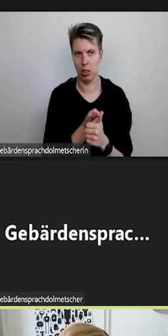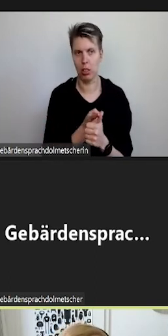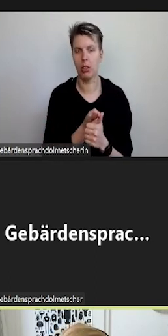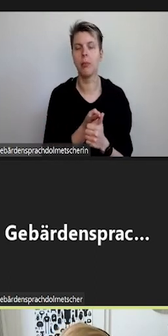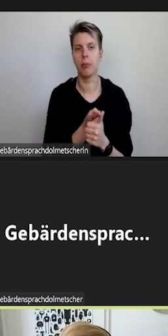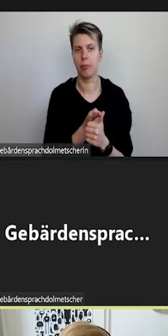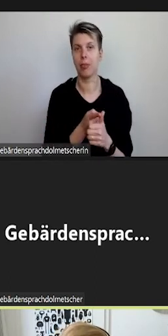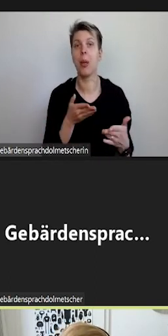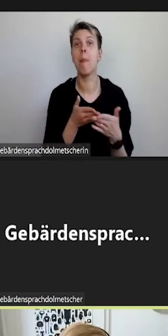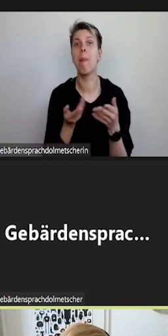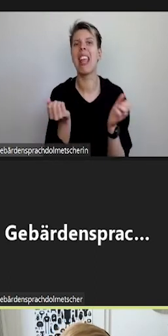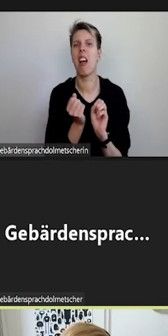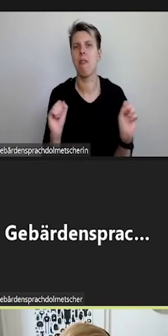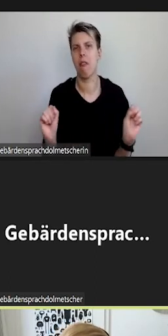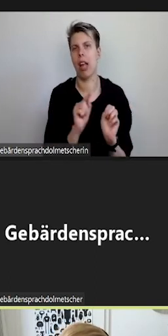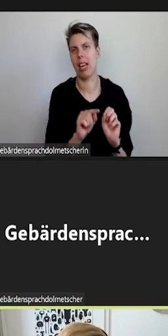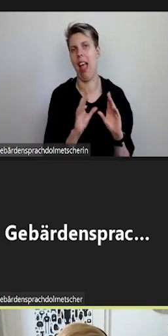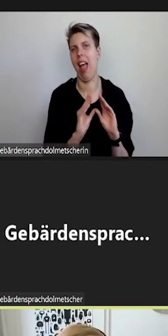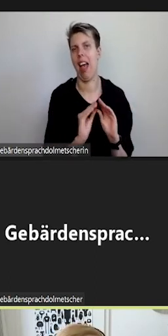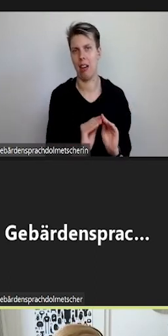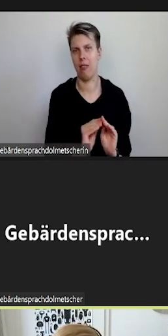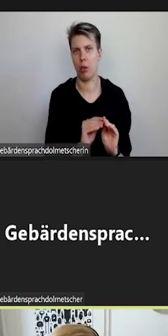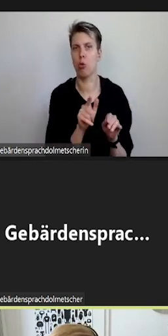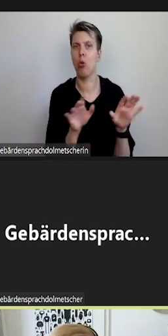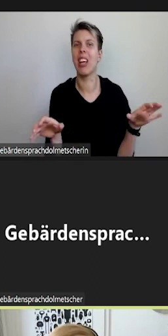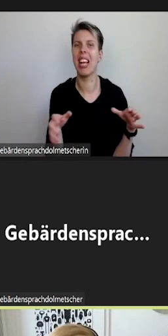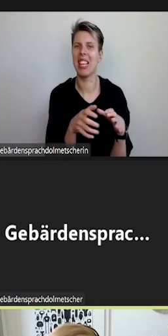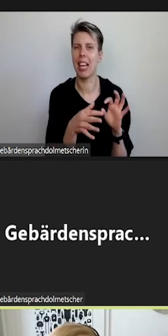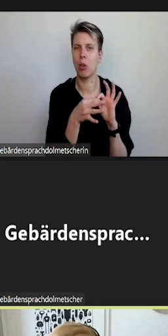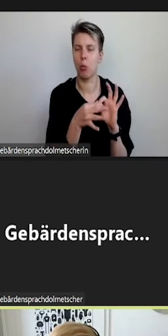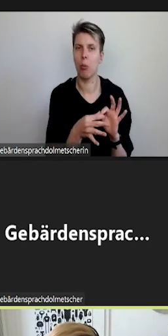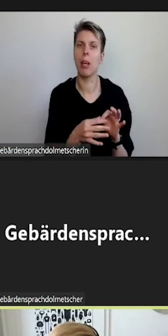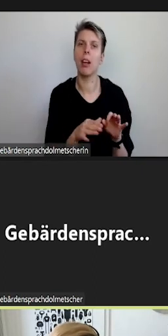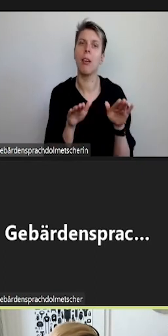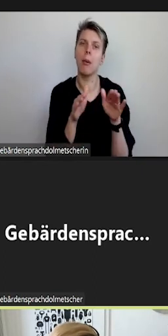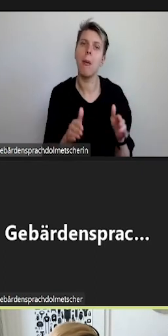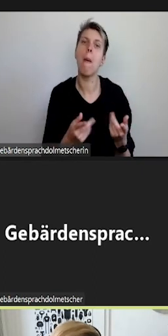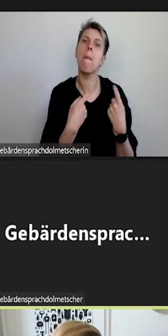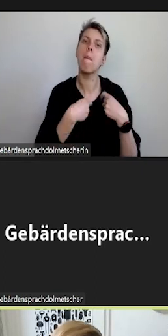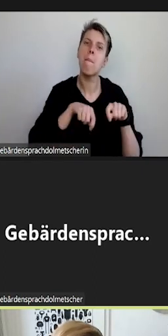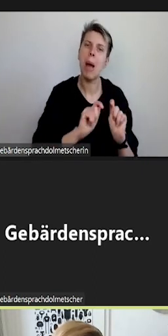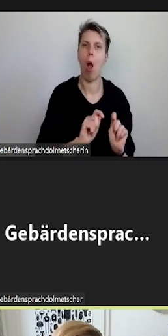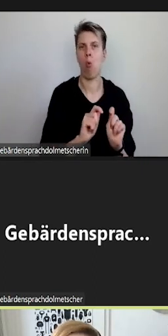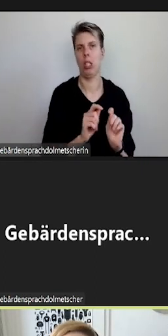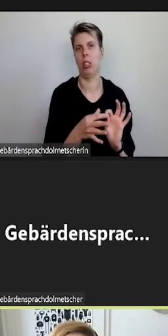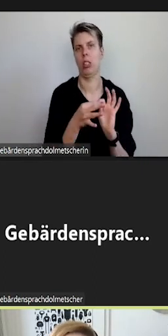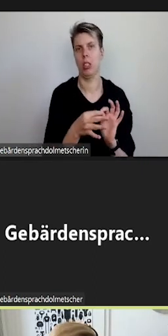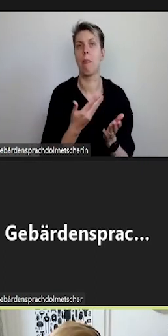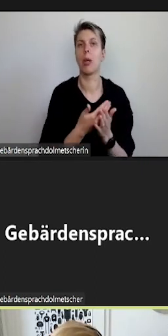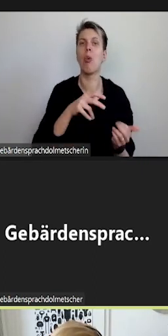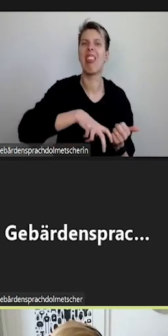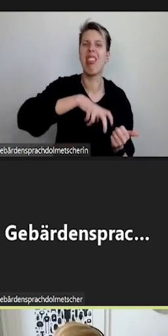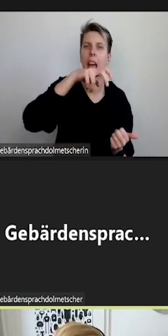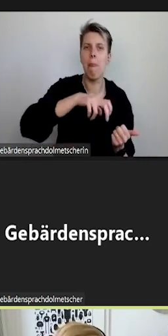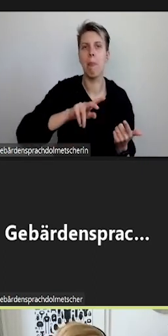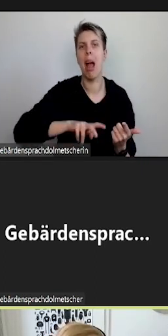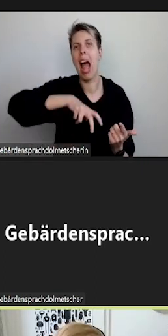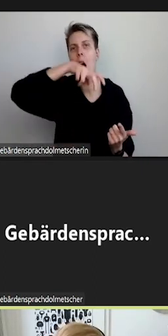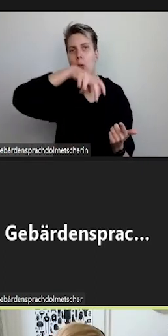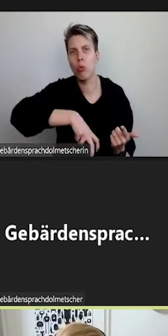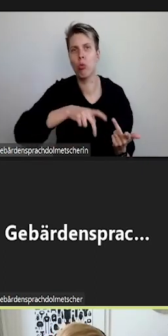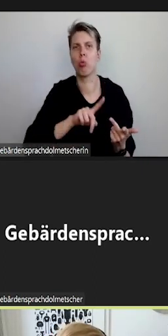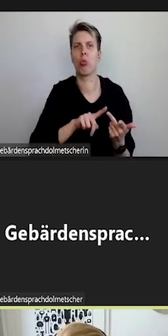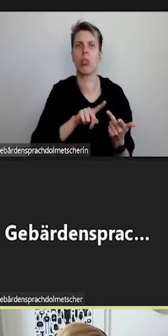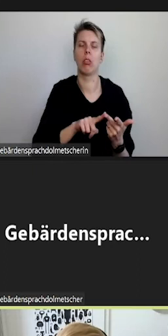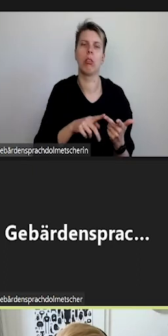Anwendung zur Barrierefreiheit. In der Kategorie geht es um die bauliche Gestaltung von Eingängen, Aufzügen, Treppen und anderen baulichen Elementen.